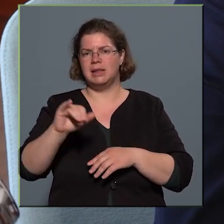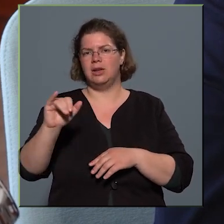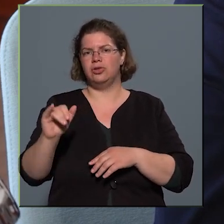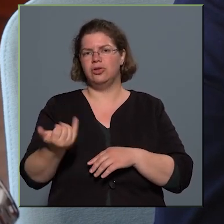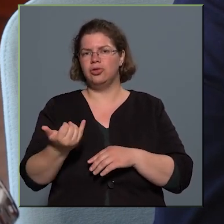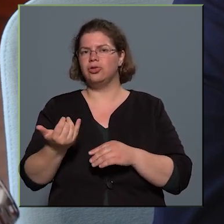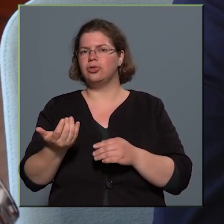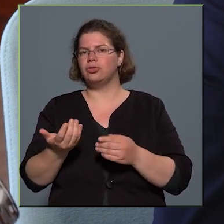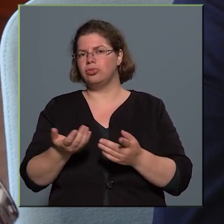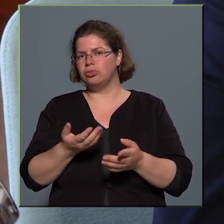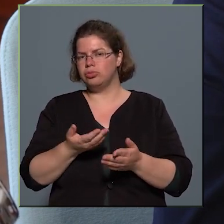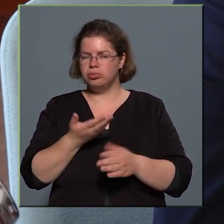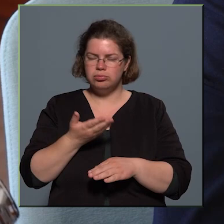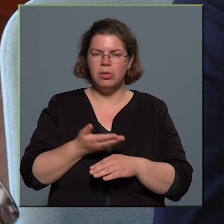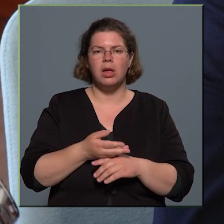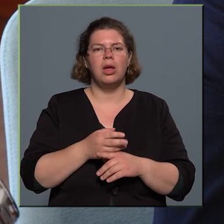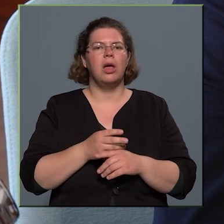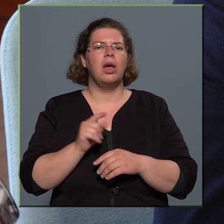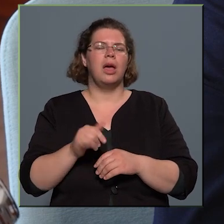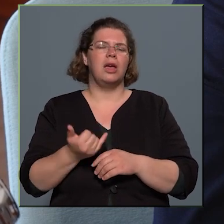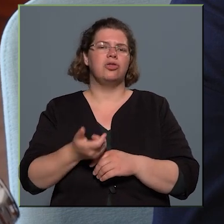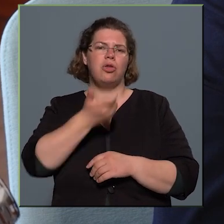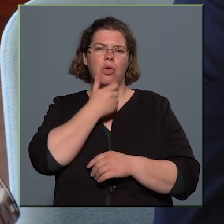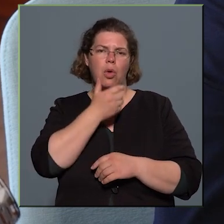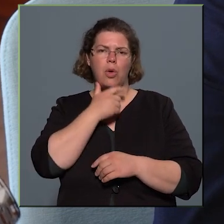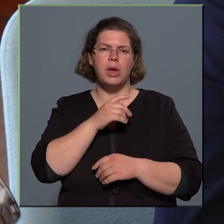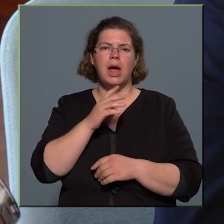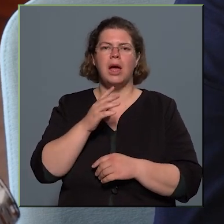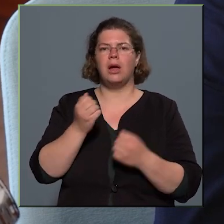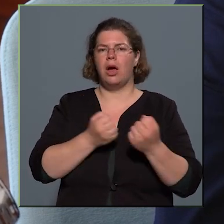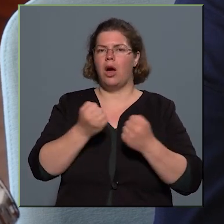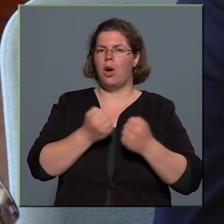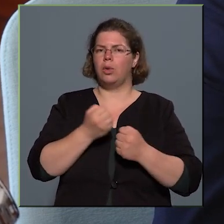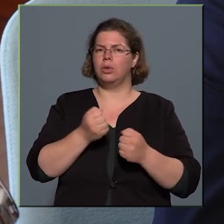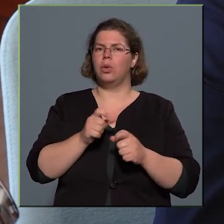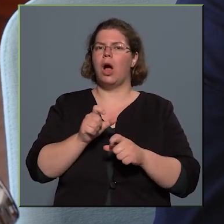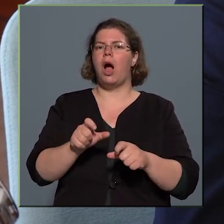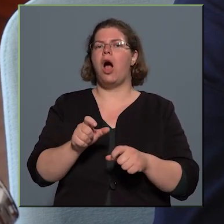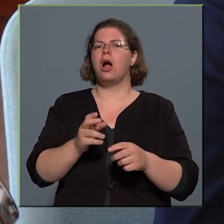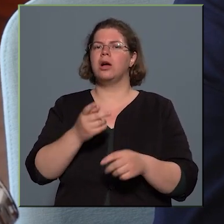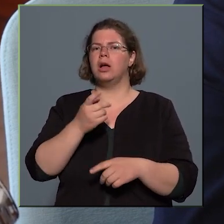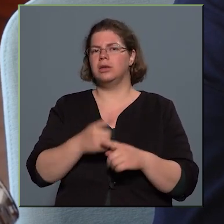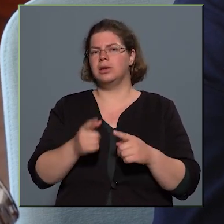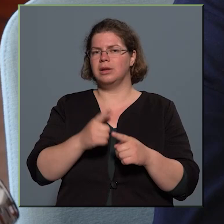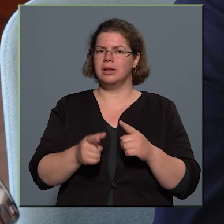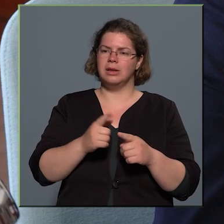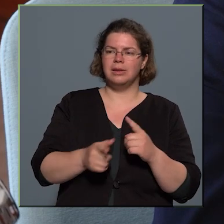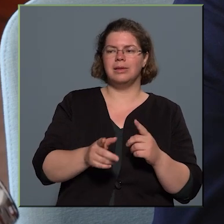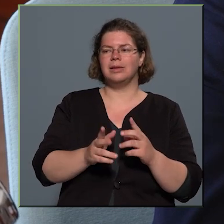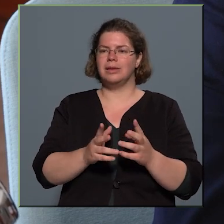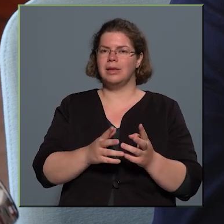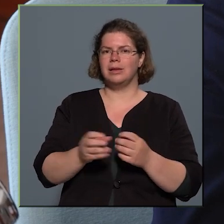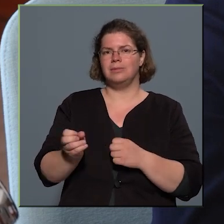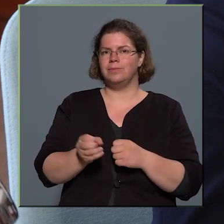feljelentés alkalmával, illetve áltjával részt az öreg autók alkatrészt utánpótlásának történő elvitte le, tehát ebből a hat